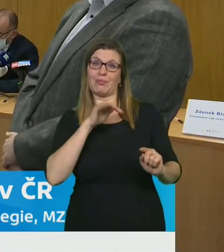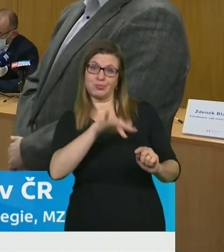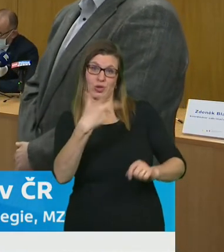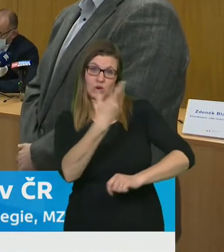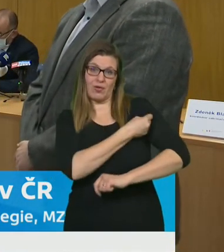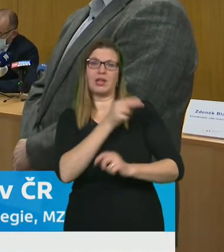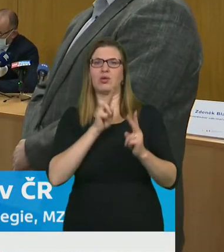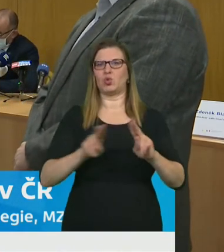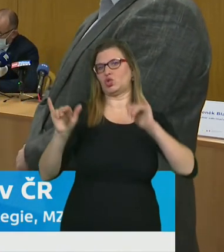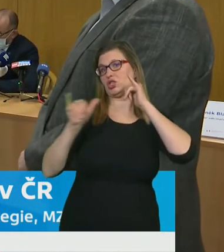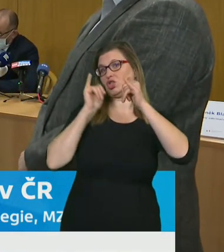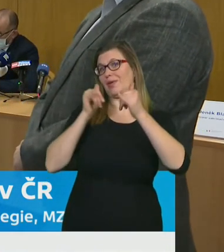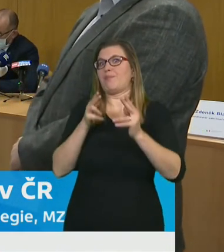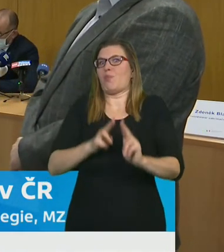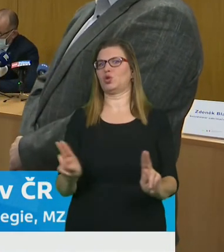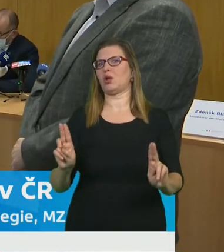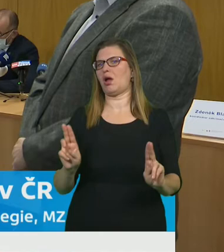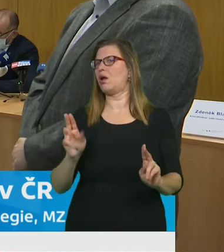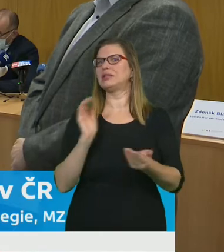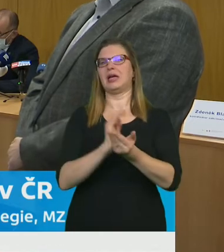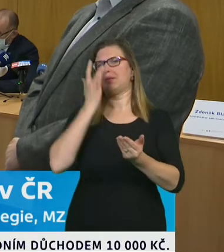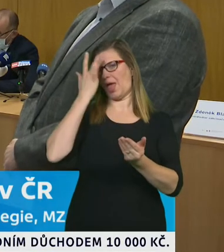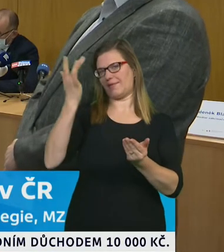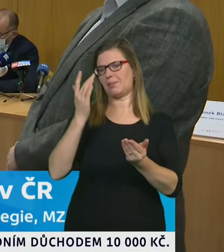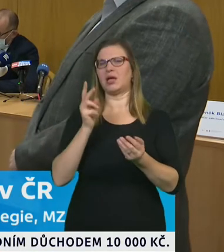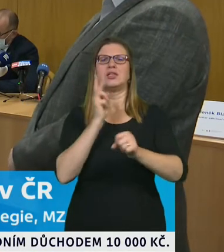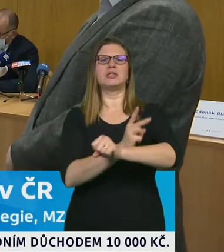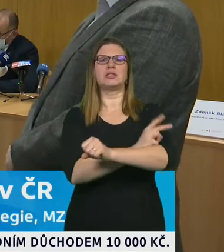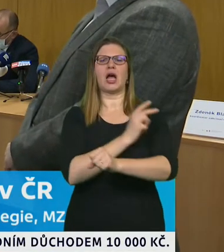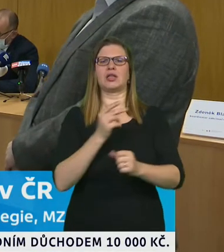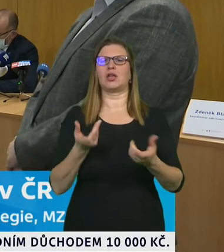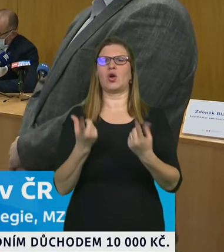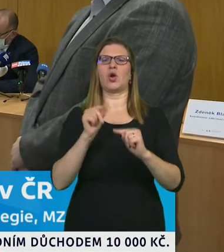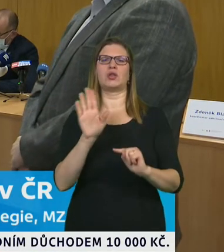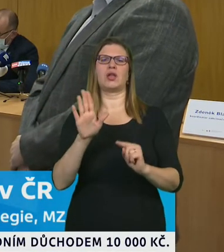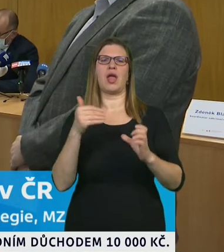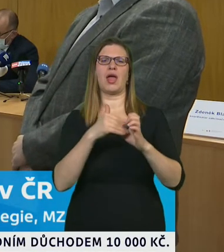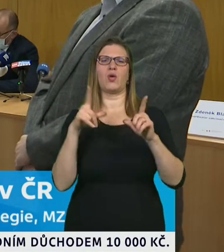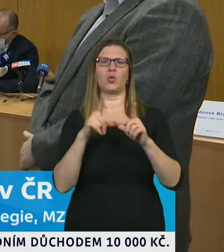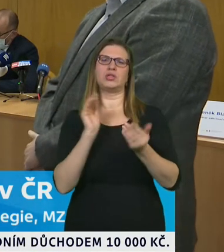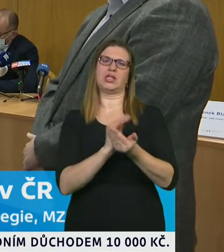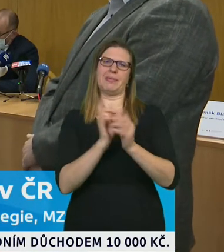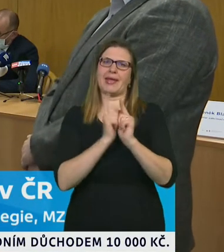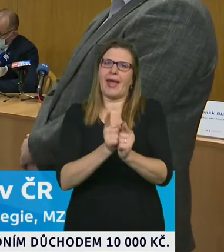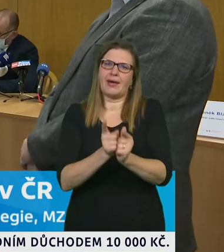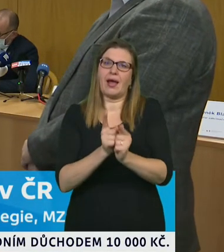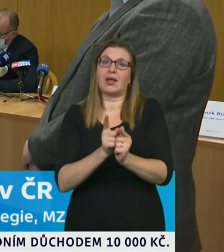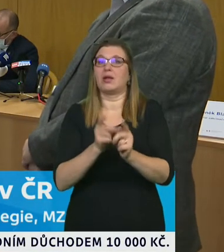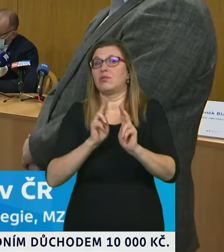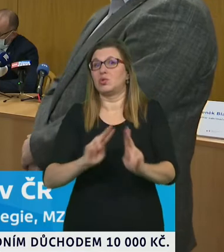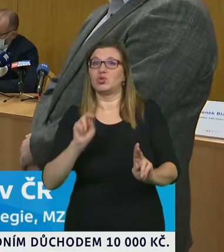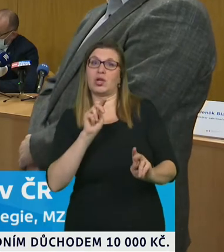potřebovat i ve smyslu vyhodnocování účinností a průběhu očkovací očkovací očkovací kampaně